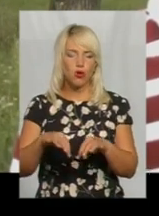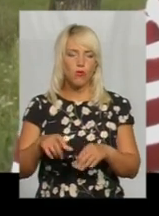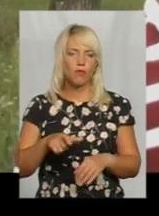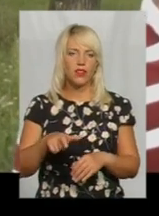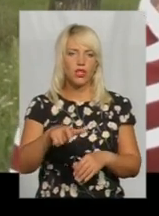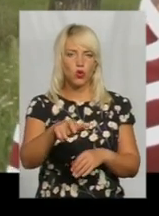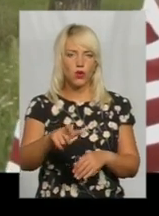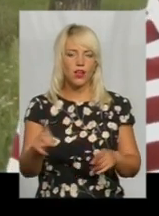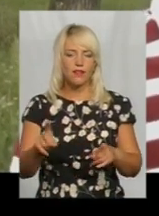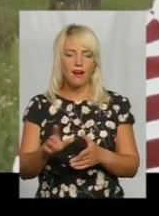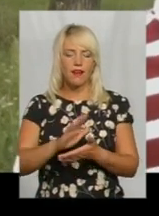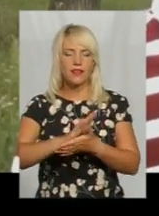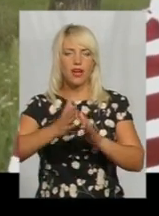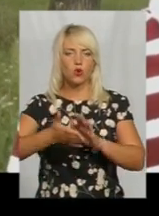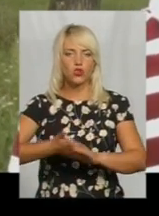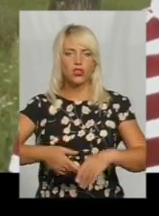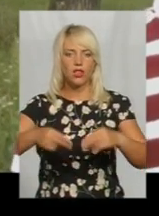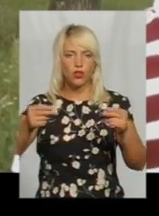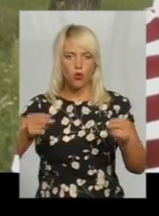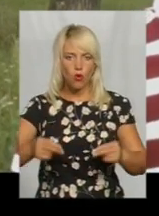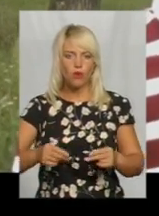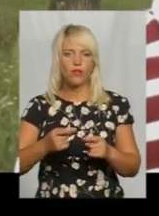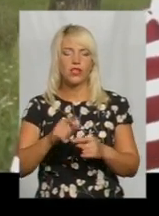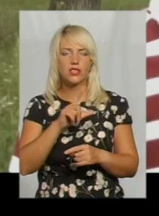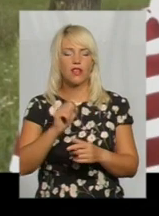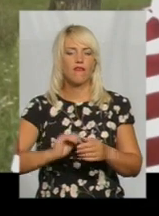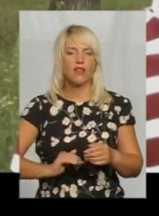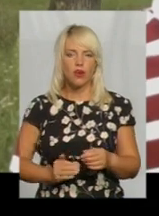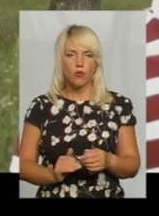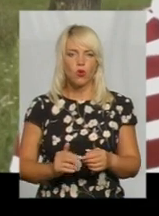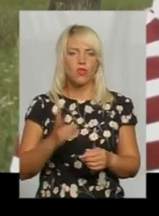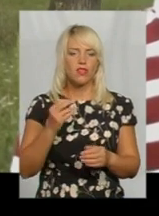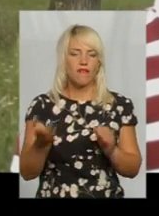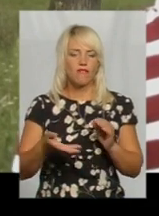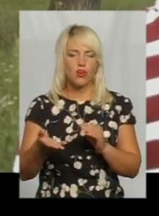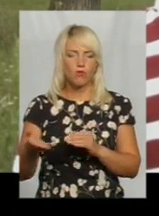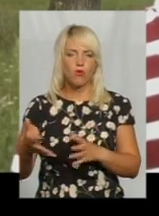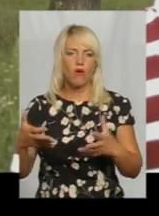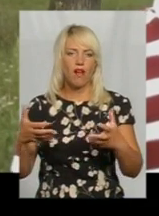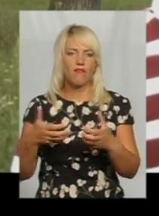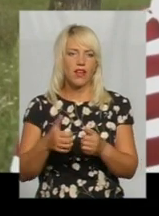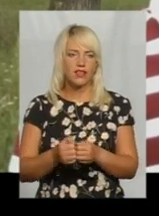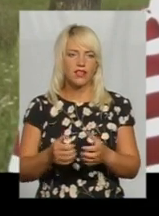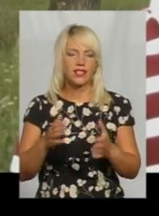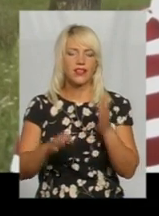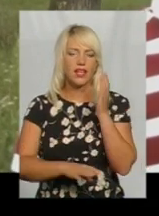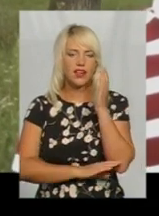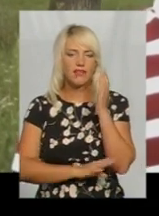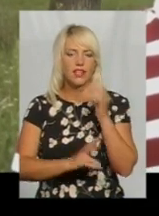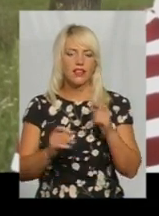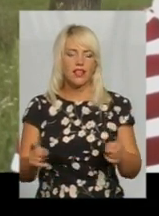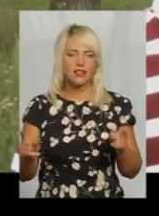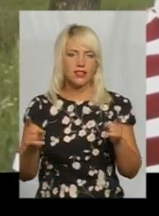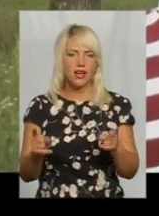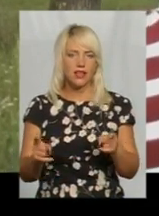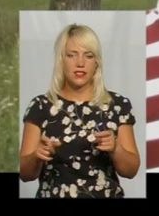заключила договір з фірмою на вирубку аварійних дерев на ділянці